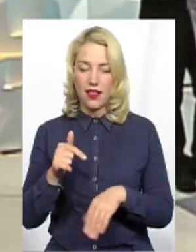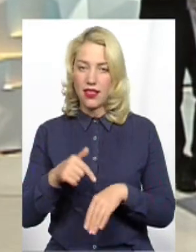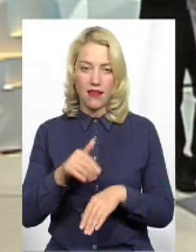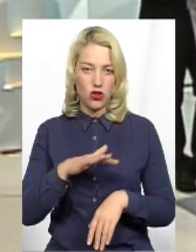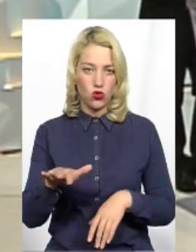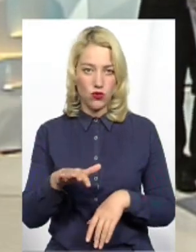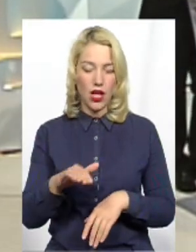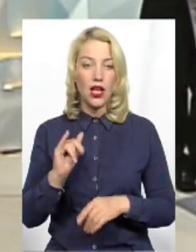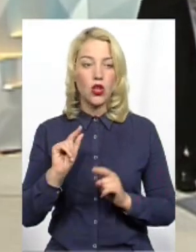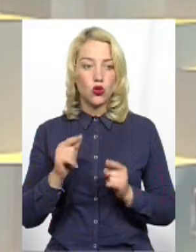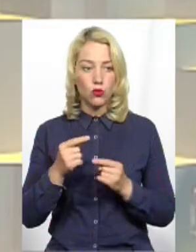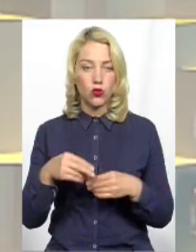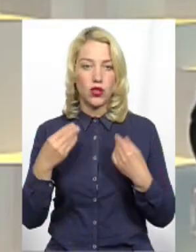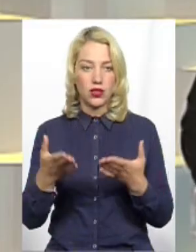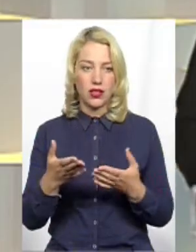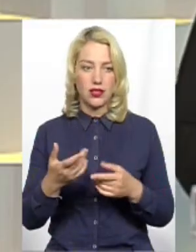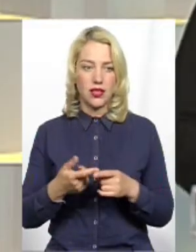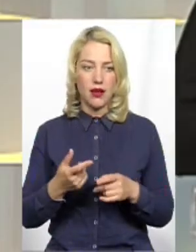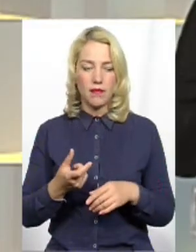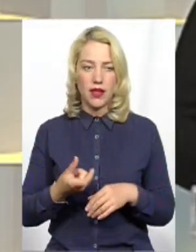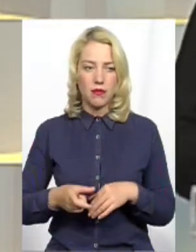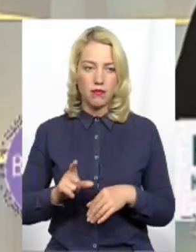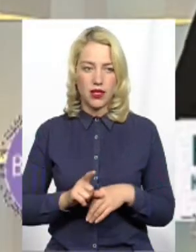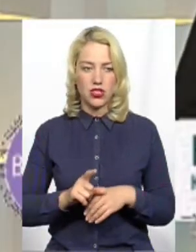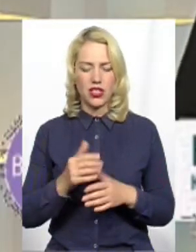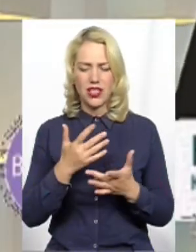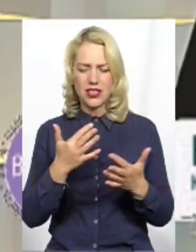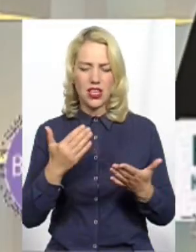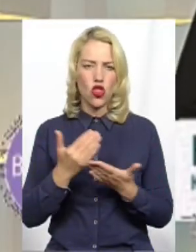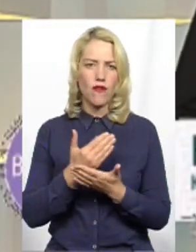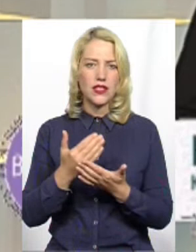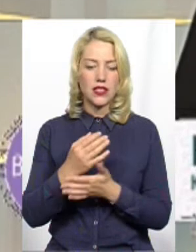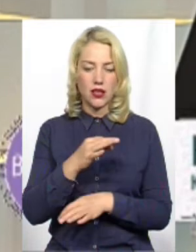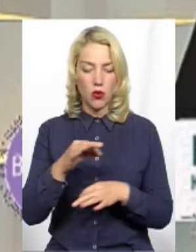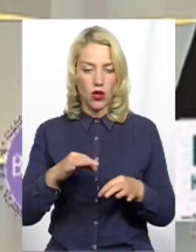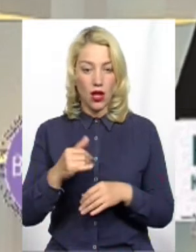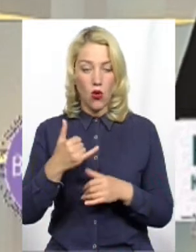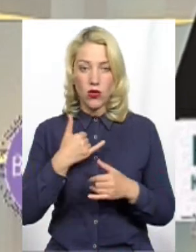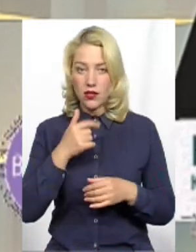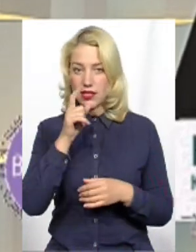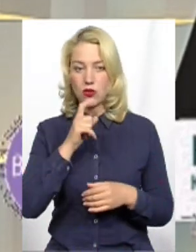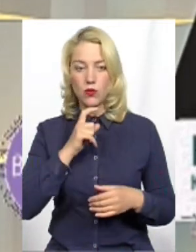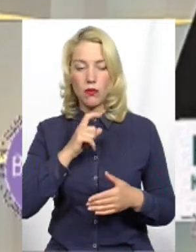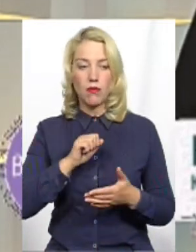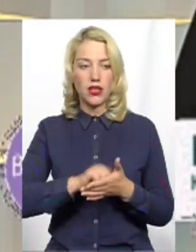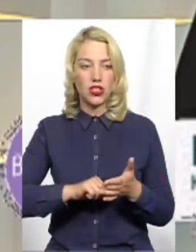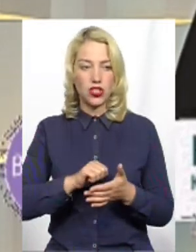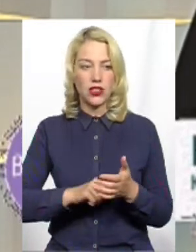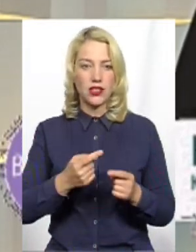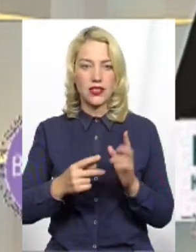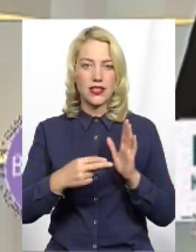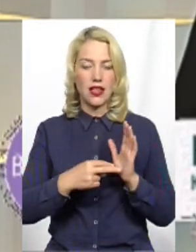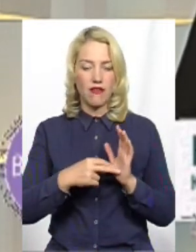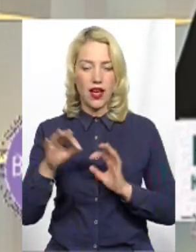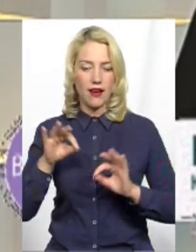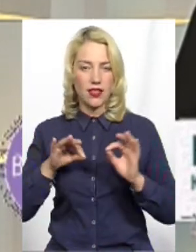Тому їм вдається більш вдало реалізовувати якісь інноваційні проекти і таке інше. У нас по незрозумілим причинам ця ставка досить висока.